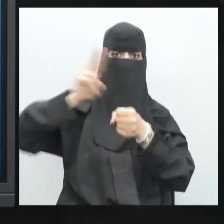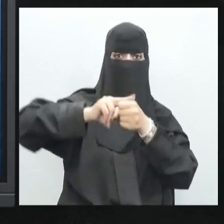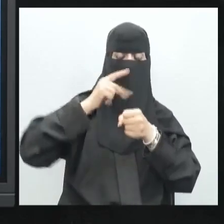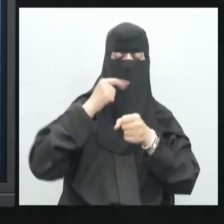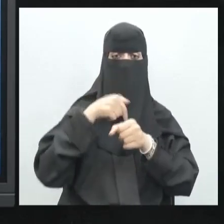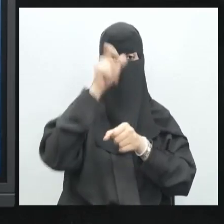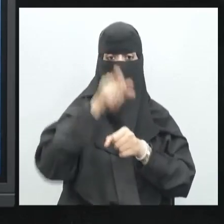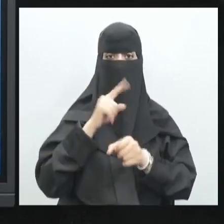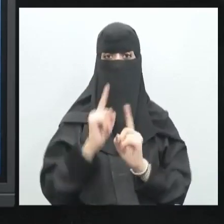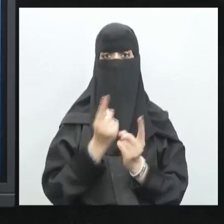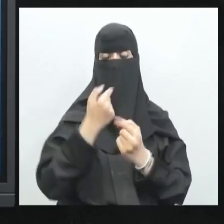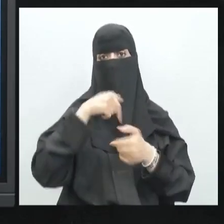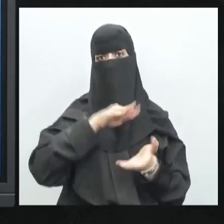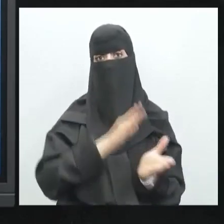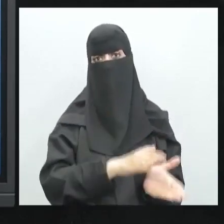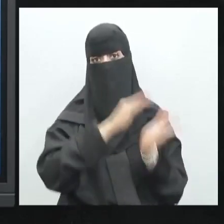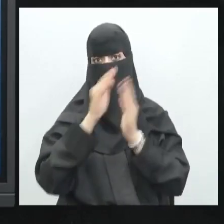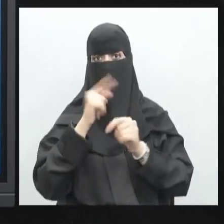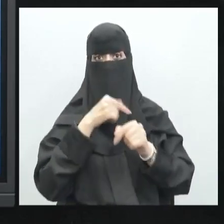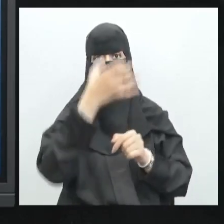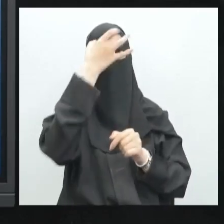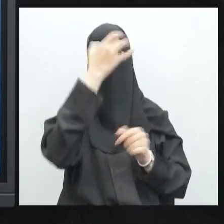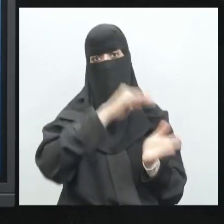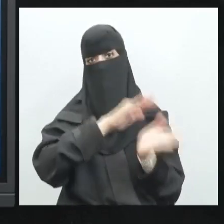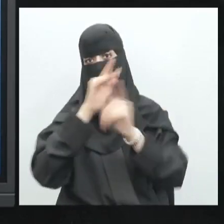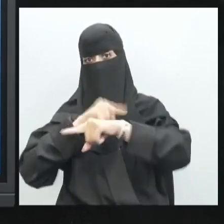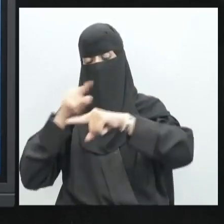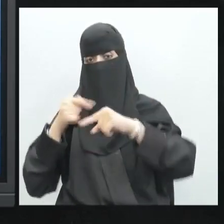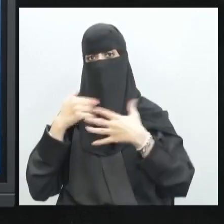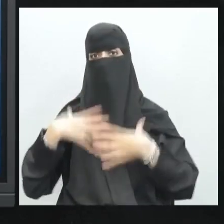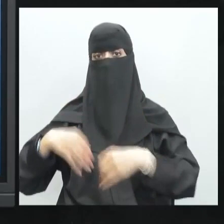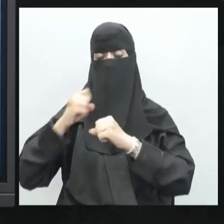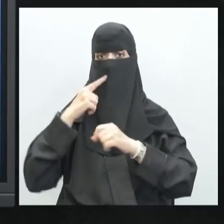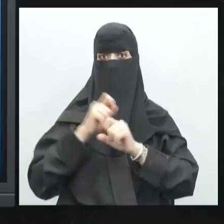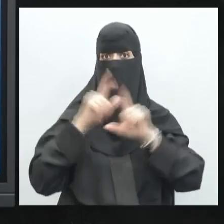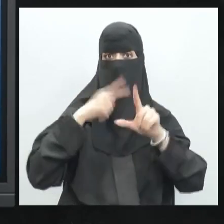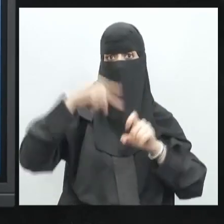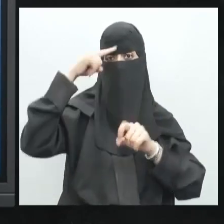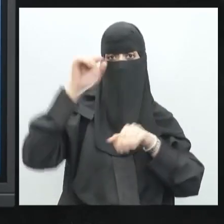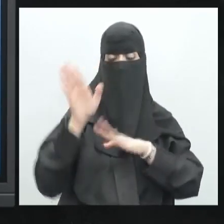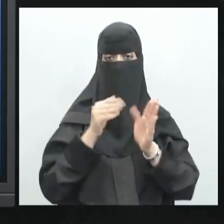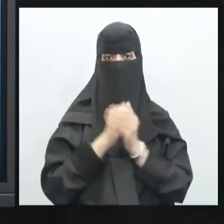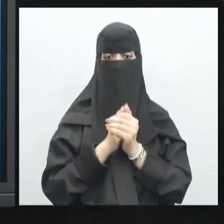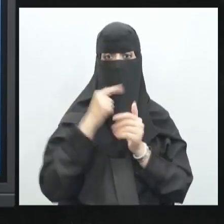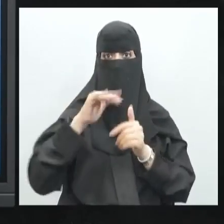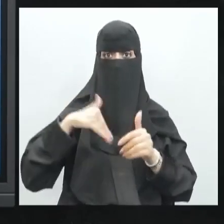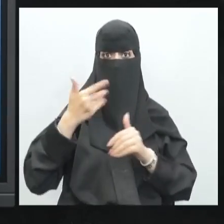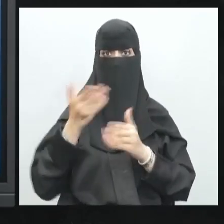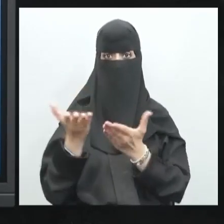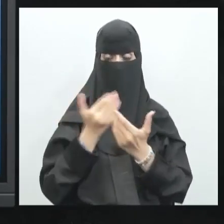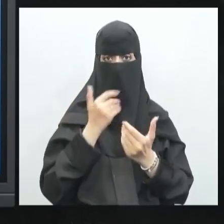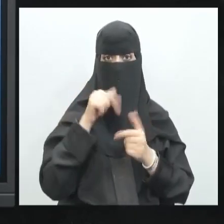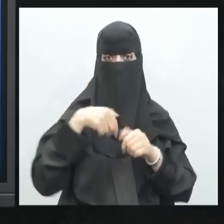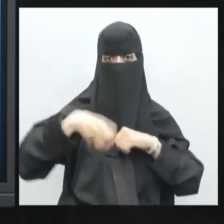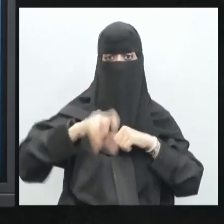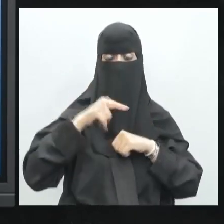الأجسام إلى الحالة الطبيعية ناقلها من الحالة المرضية إلى الحالة الطبيعية لعل أبرز الأمثل التي نعطيها لهذه